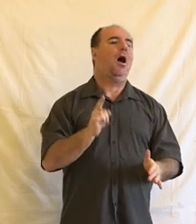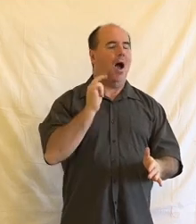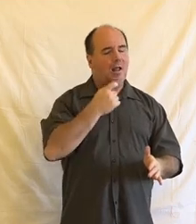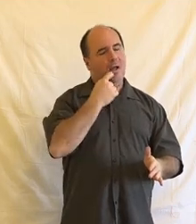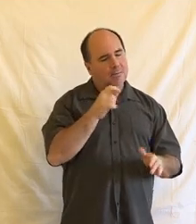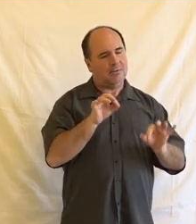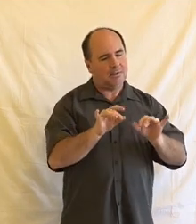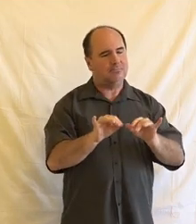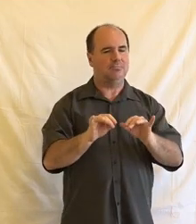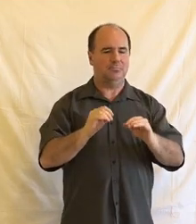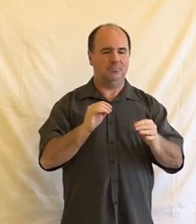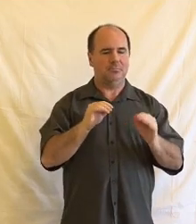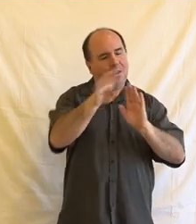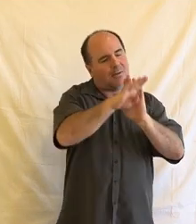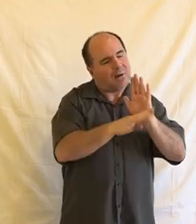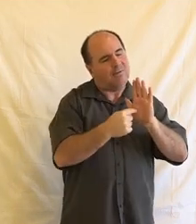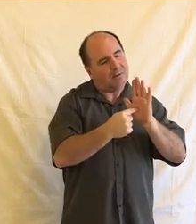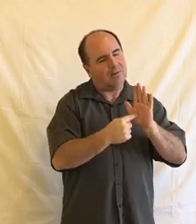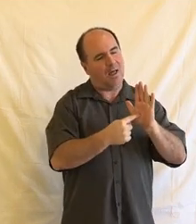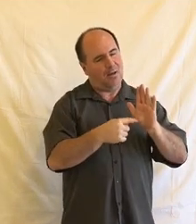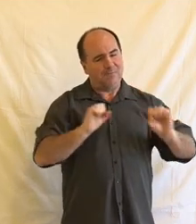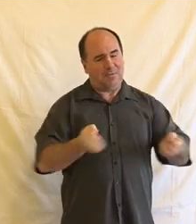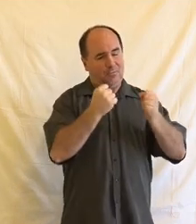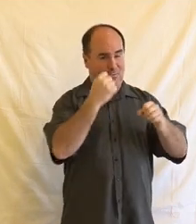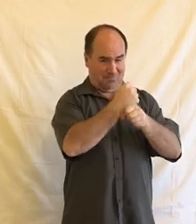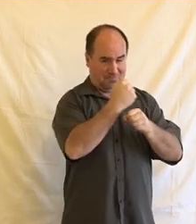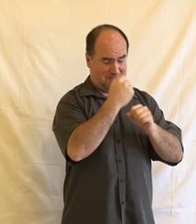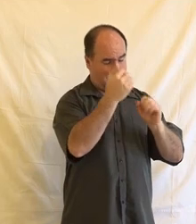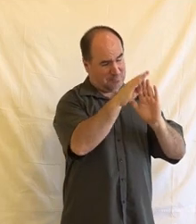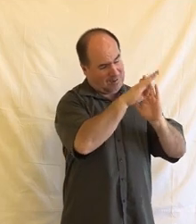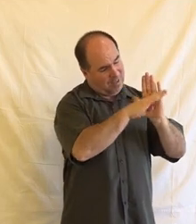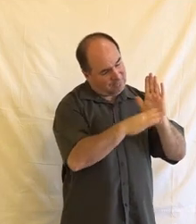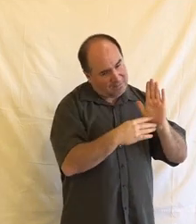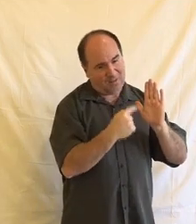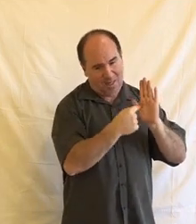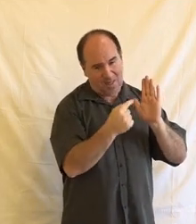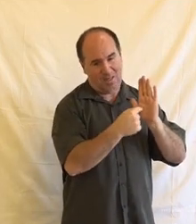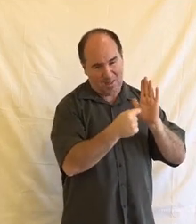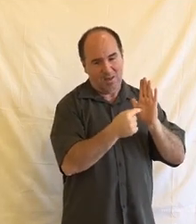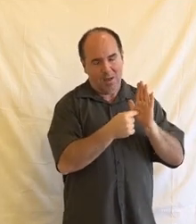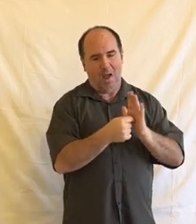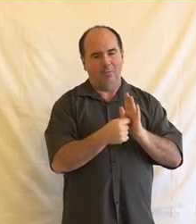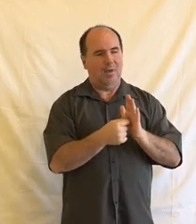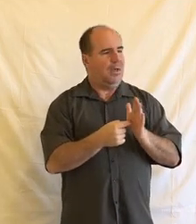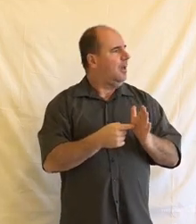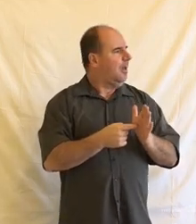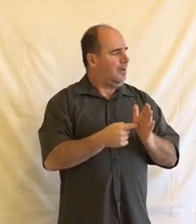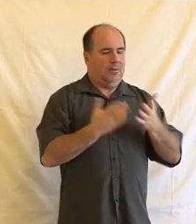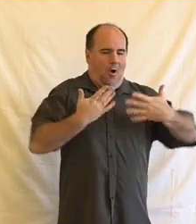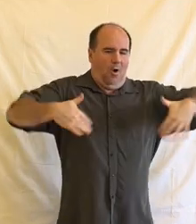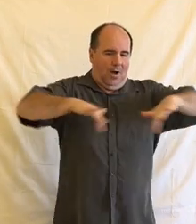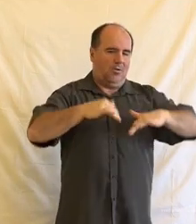co nejvíce potenciálních možných konfliktů nebo zásahů, zejména do těch základních lidských práv. Zvláště